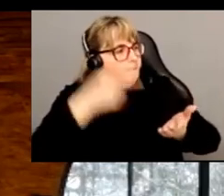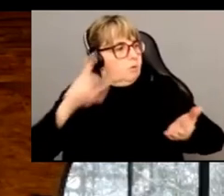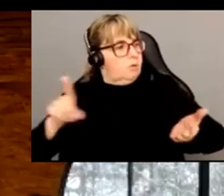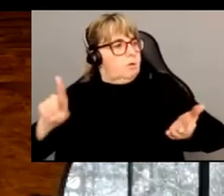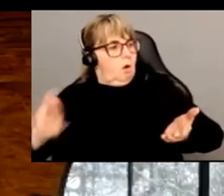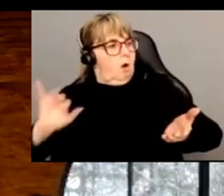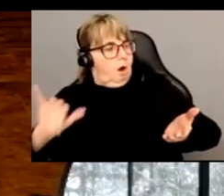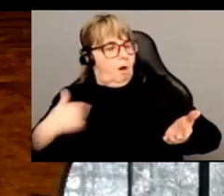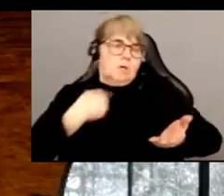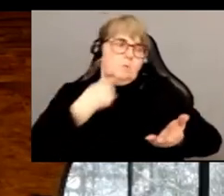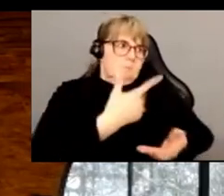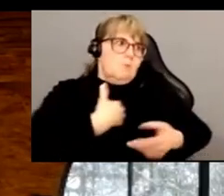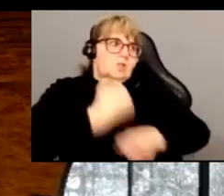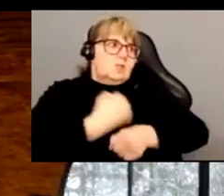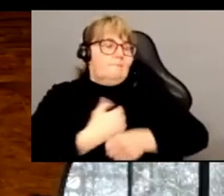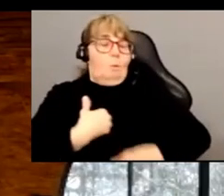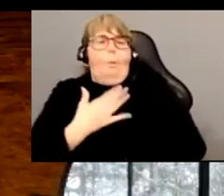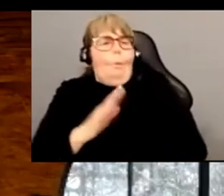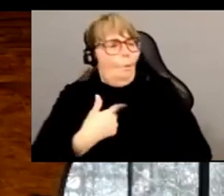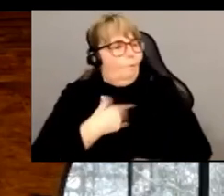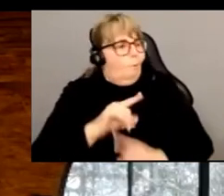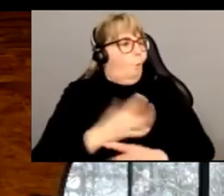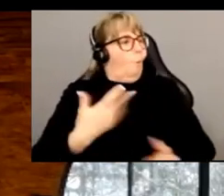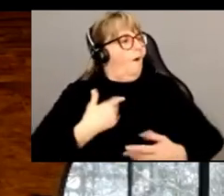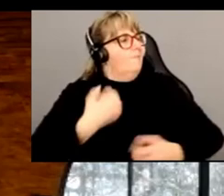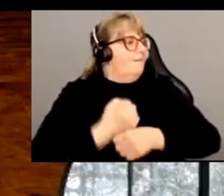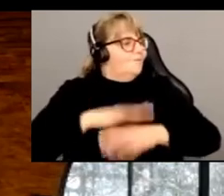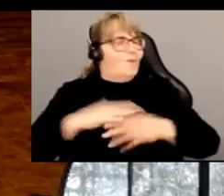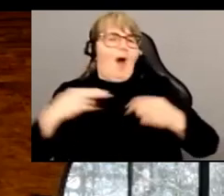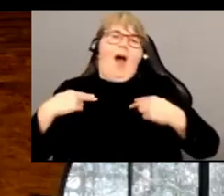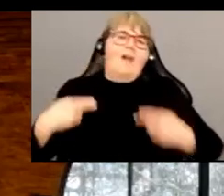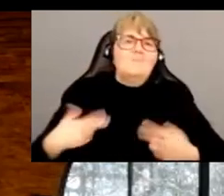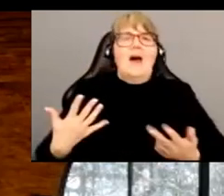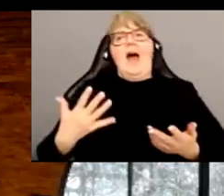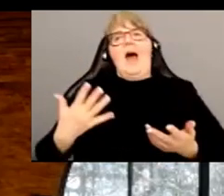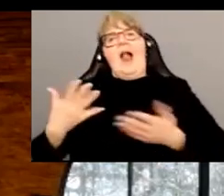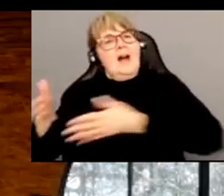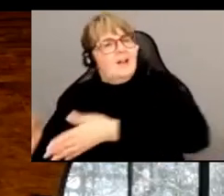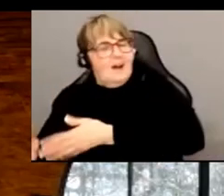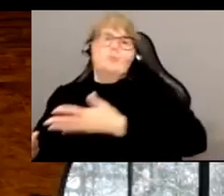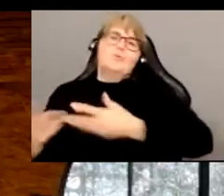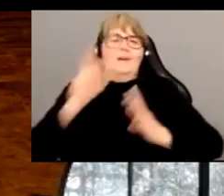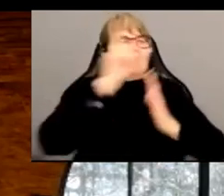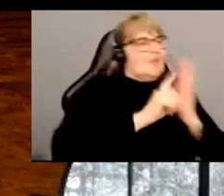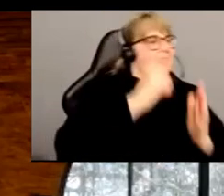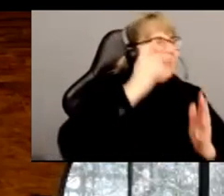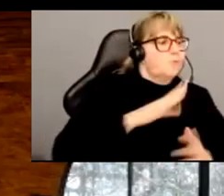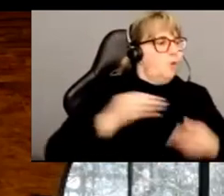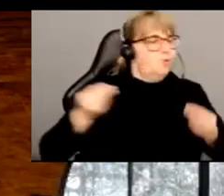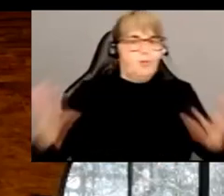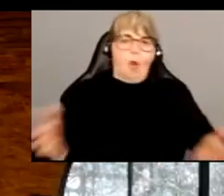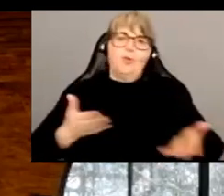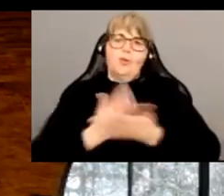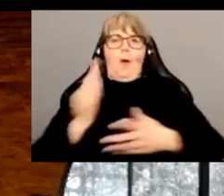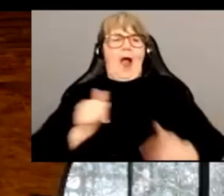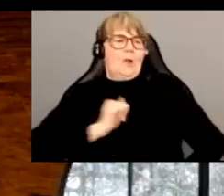on me demandait sur quoi je travaillais. Donc moi, je disais naïvement « Ah, bien je travaille sur les animaux et les personnes qui ont des efficiencies adaptuelles pour leur donner plus de